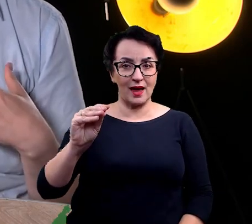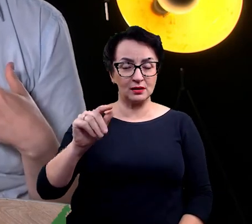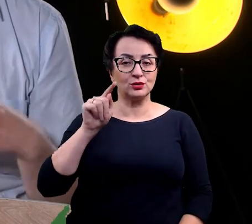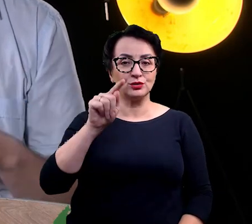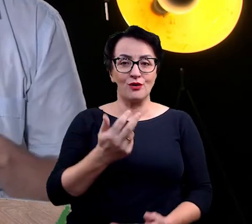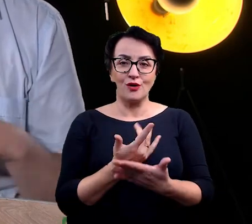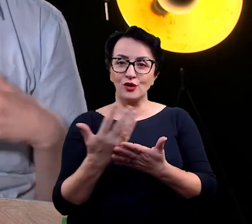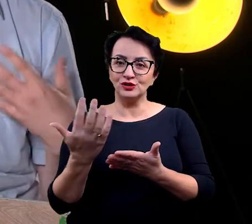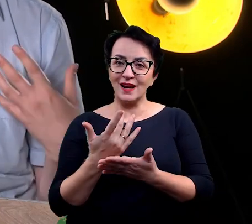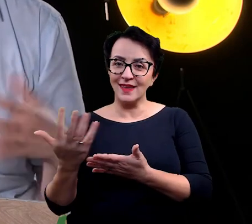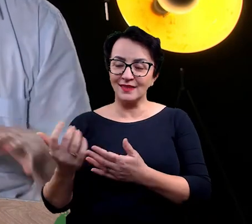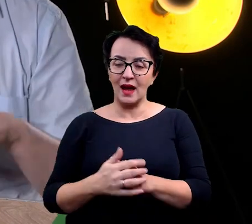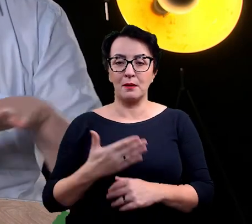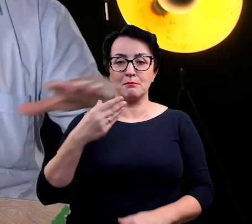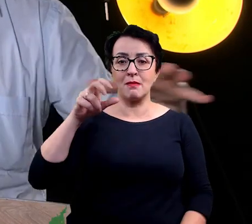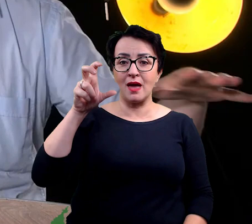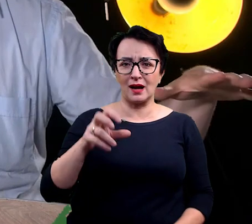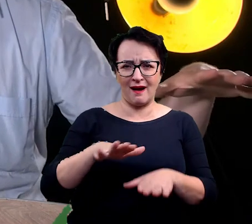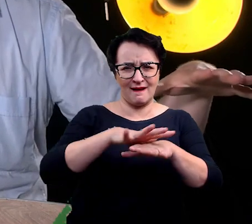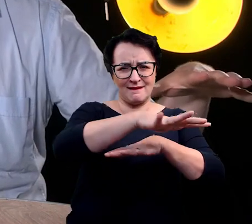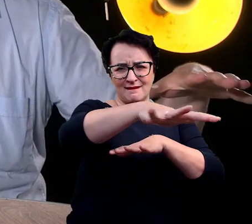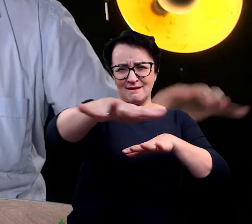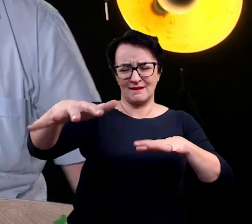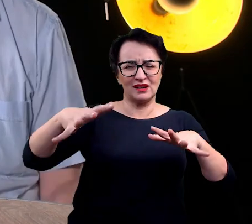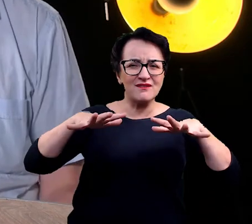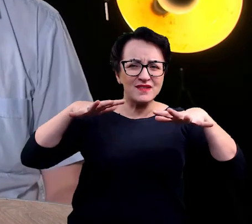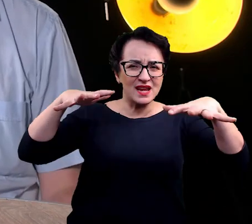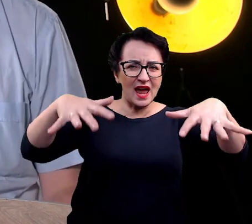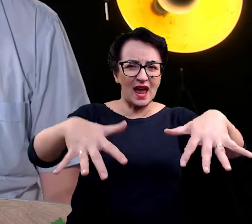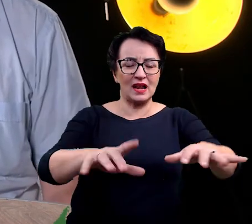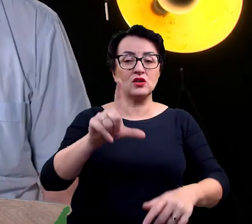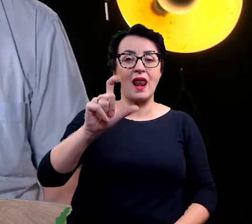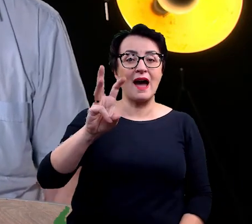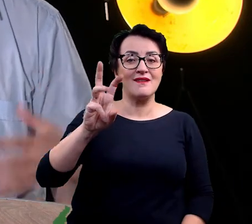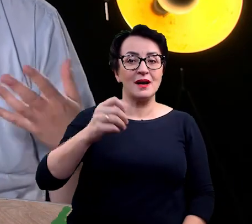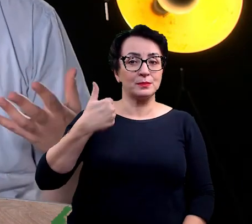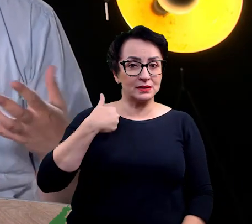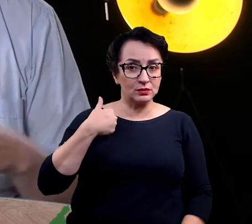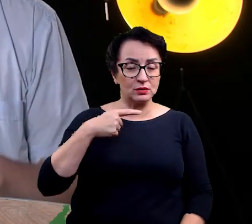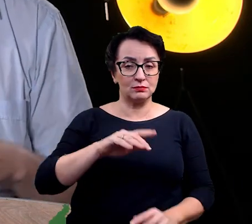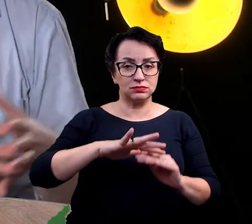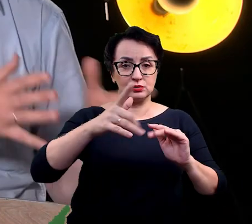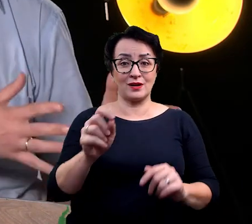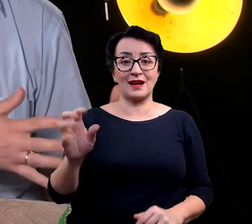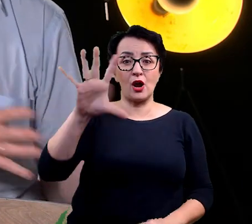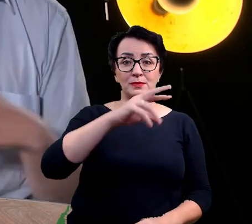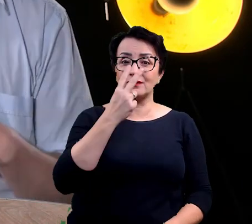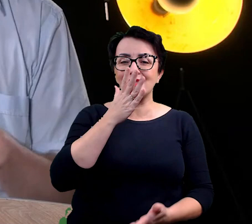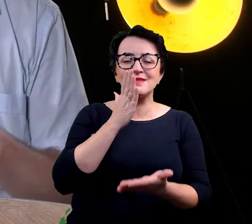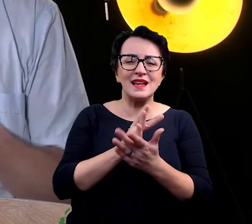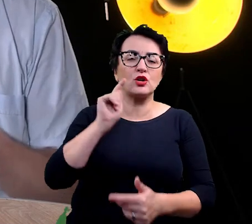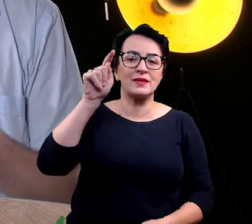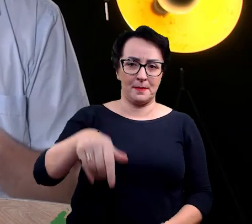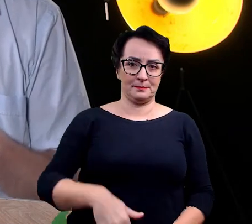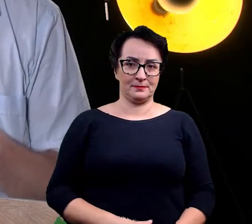nimi roślinność, mychy, takie gigantyczne obszary mchów na lawie. To są krajobrazy, które możemy zobaczyć tylko tam i nigdzie